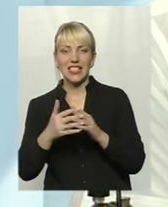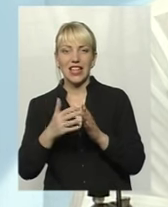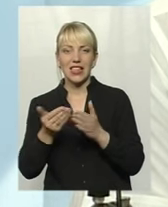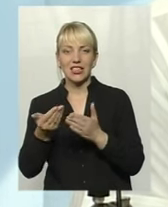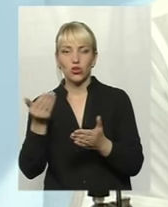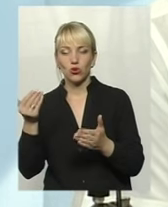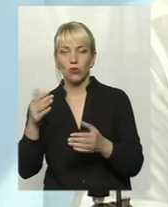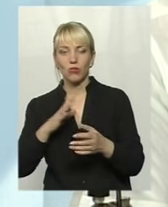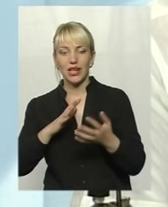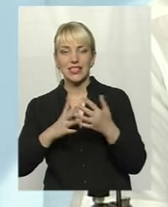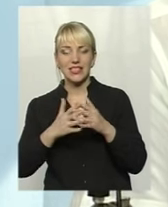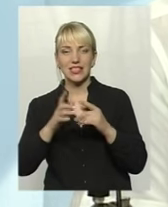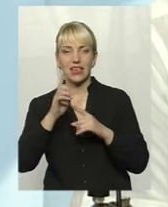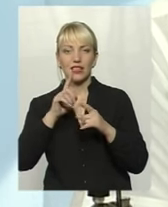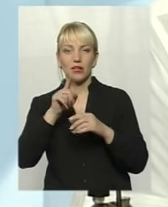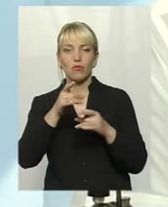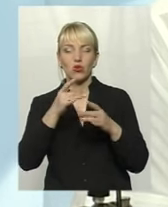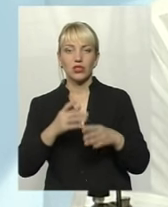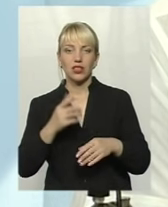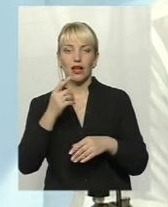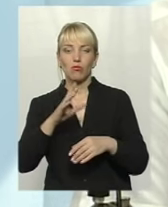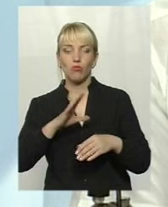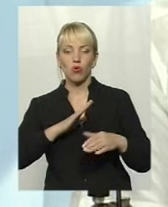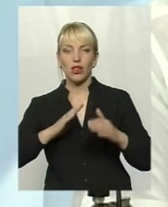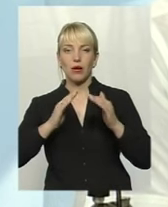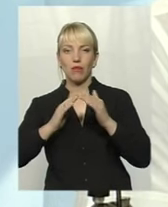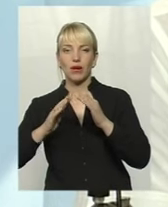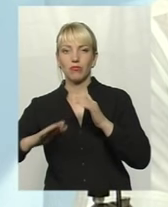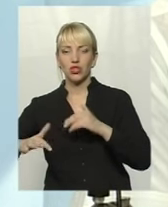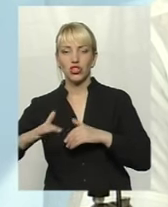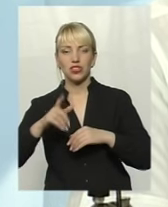простіше. Там вже було приміщення, була оргтехніка різна.